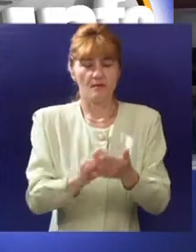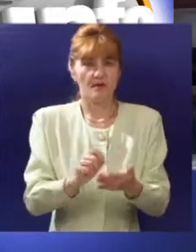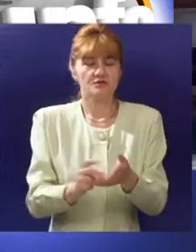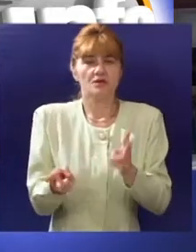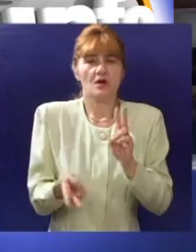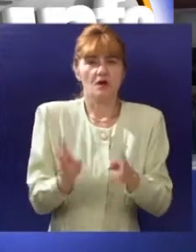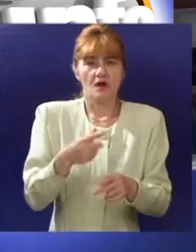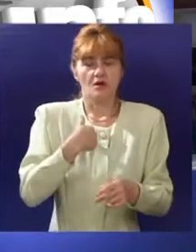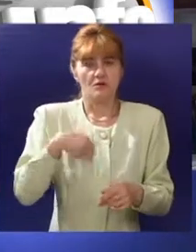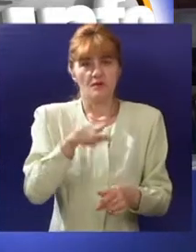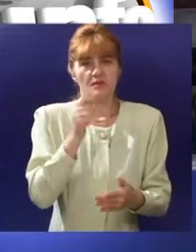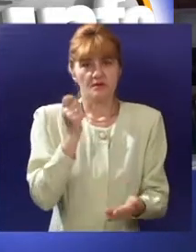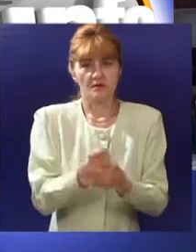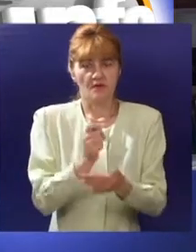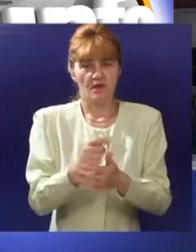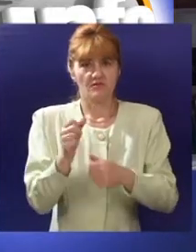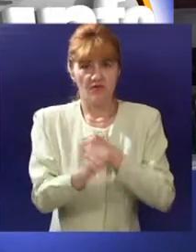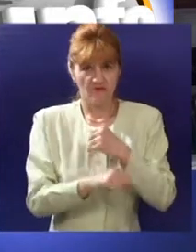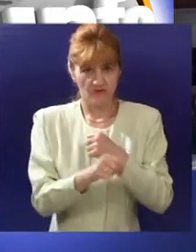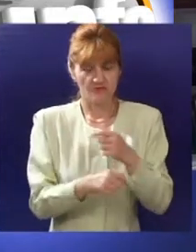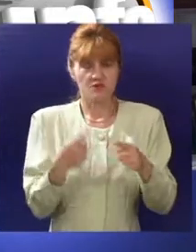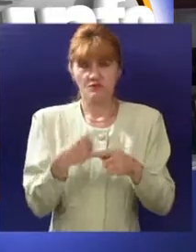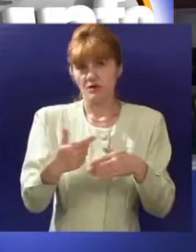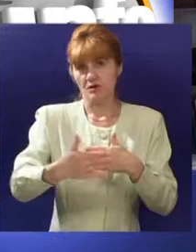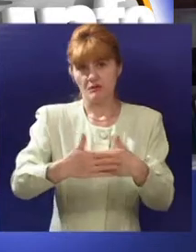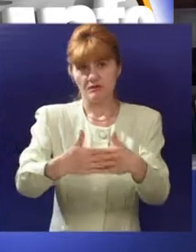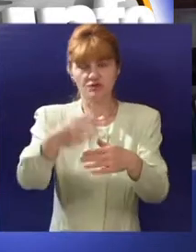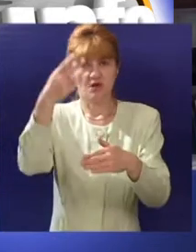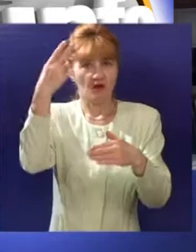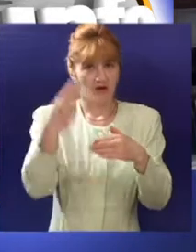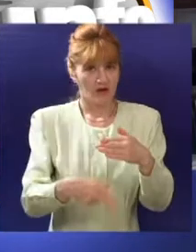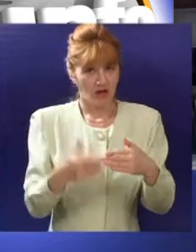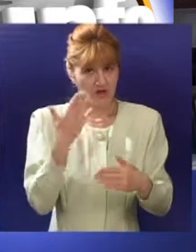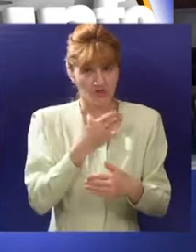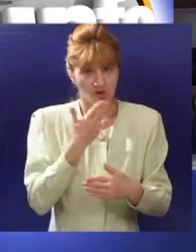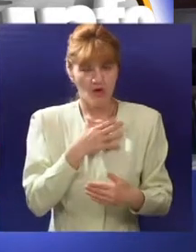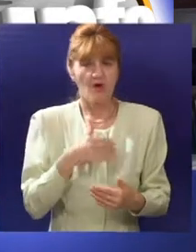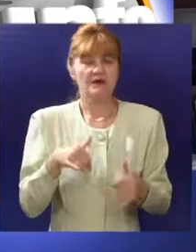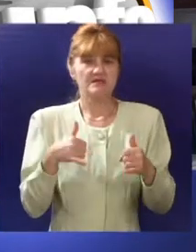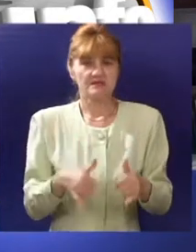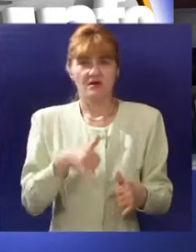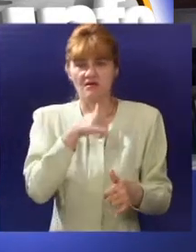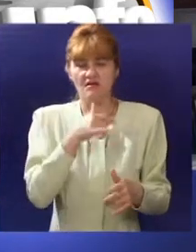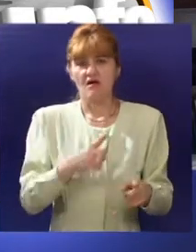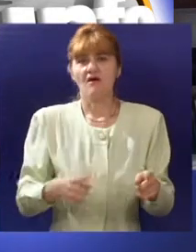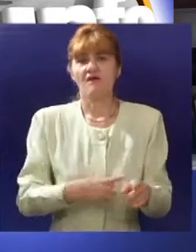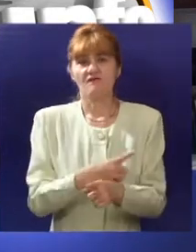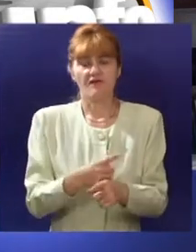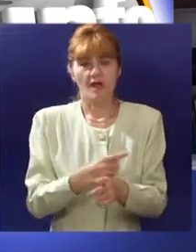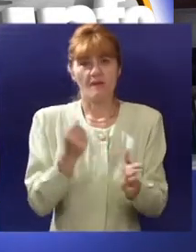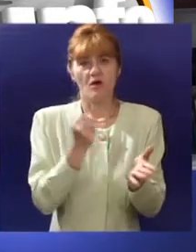tragali za rešenjima i usmjeno datim objećanjima, jer će se približiti kraj školske godine, odnosno već sad je vreme